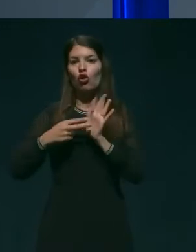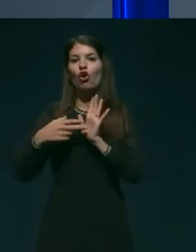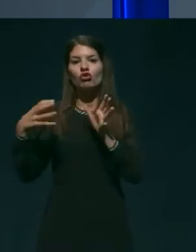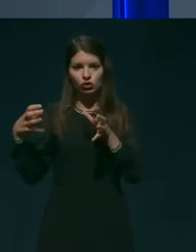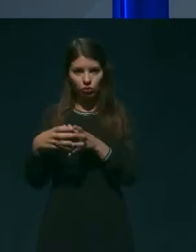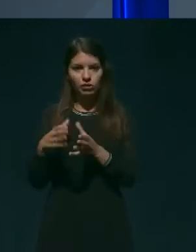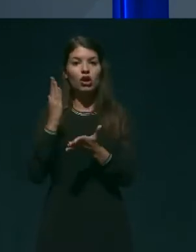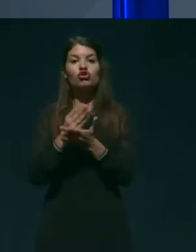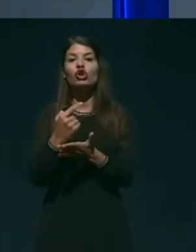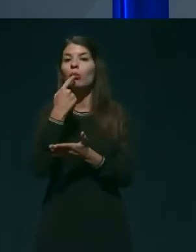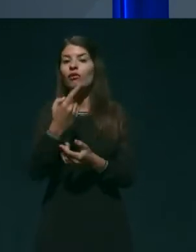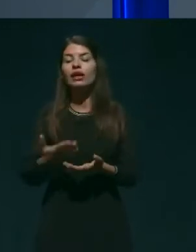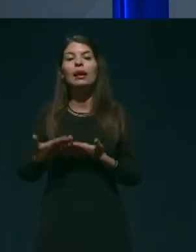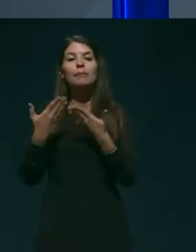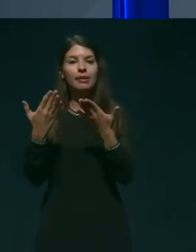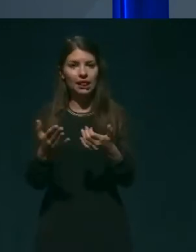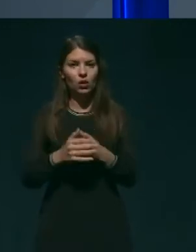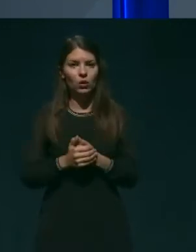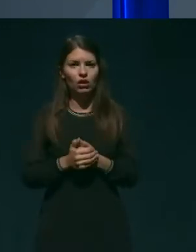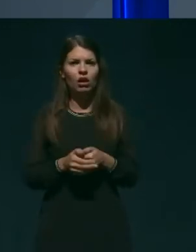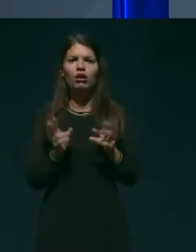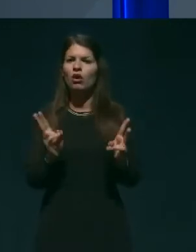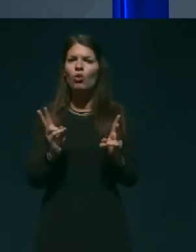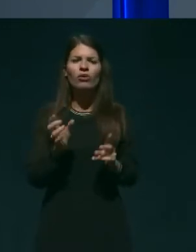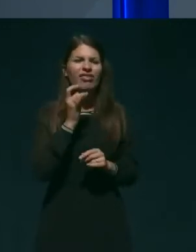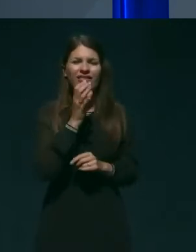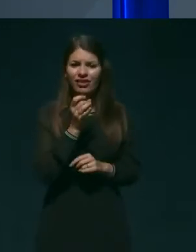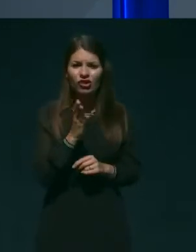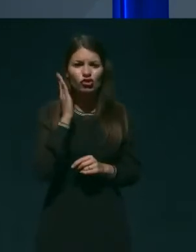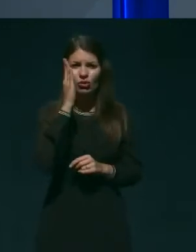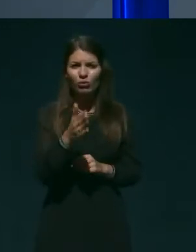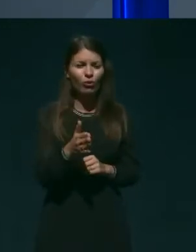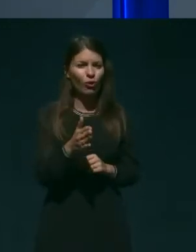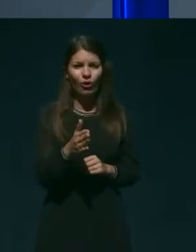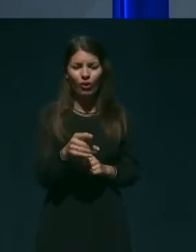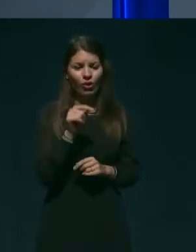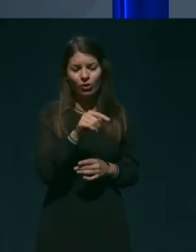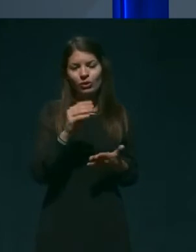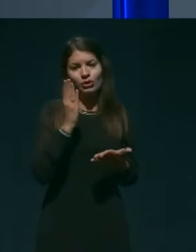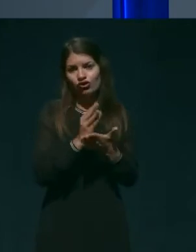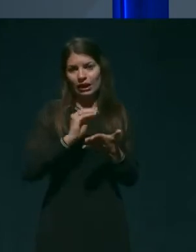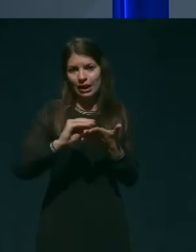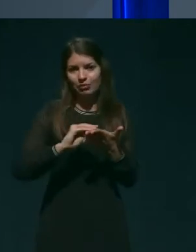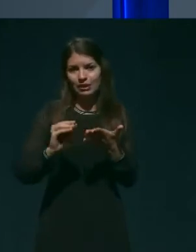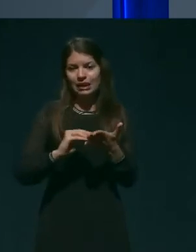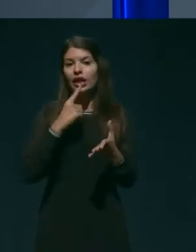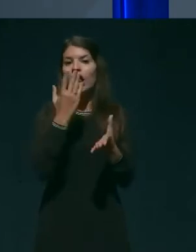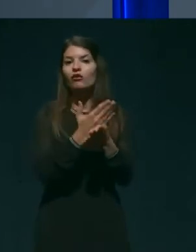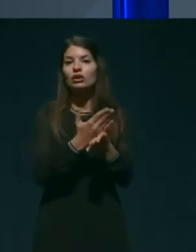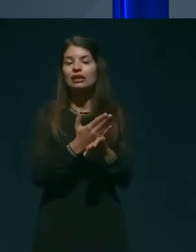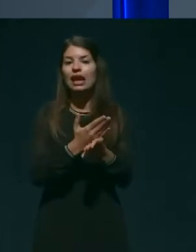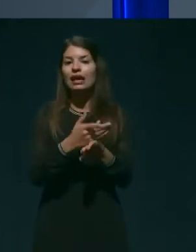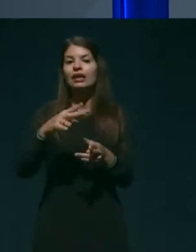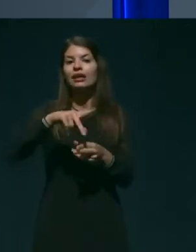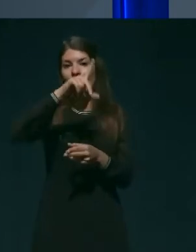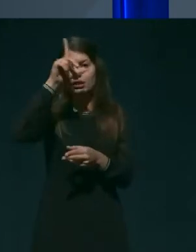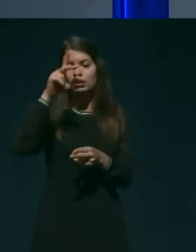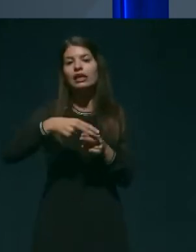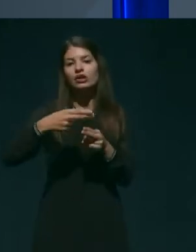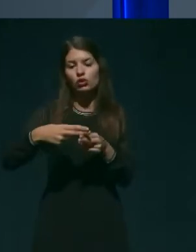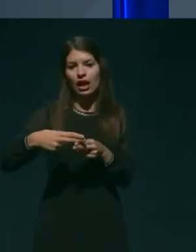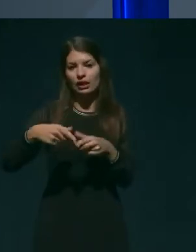Kako konkretno bo šlo z vsakim inventarjem, piše v navodilih Nacionalnega inštituta. To je prav gotovo